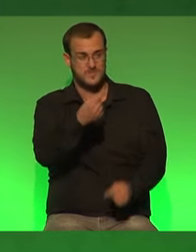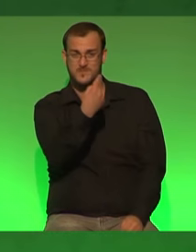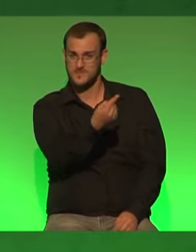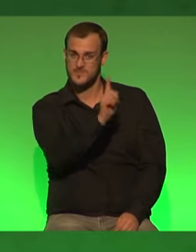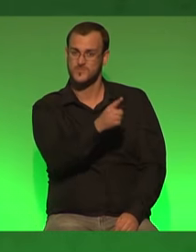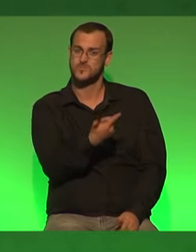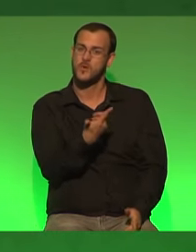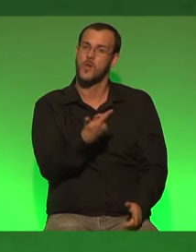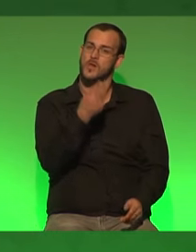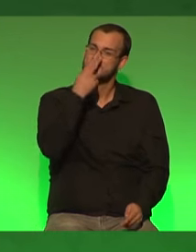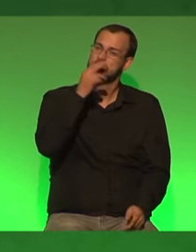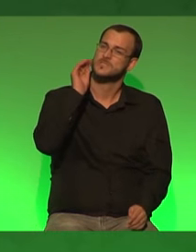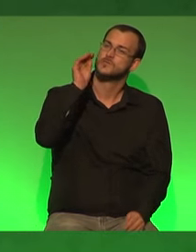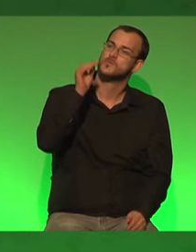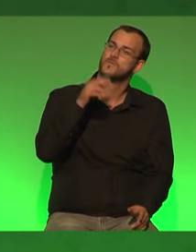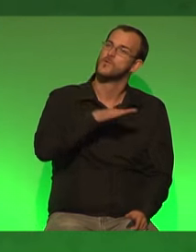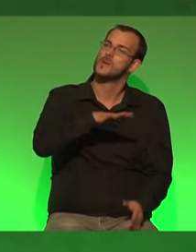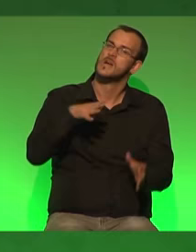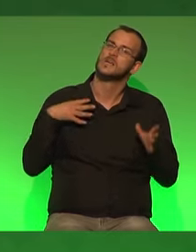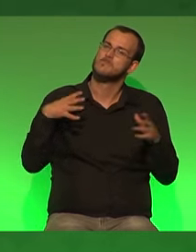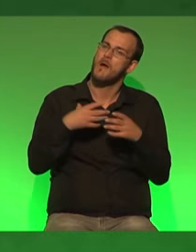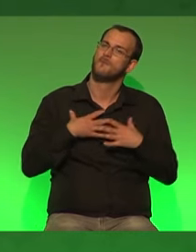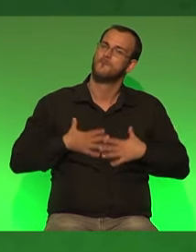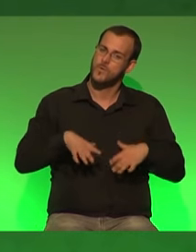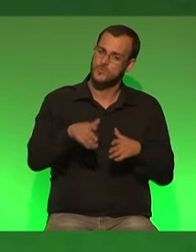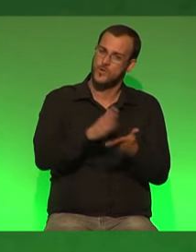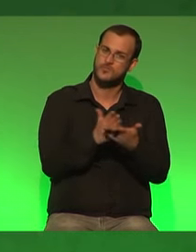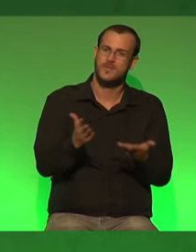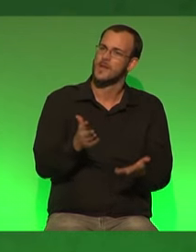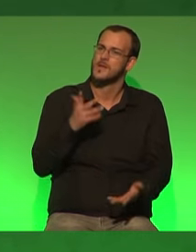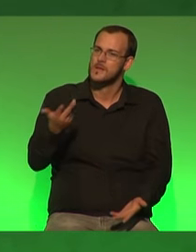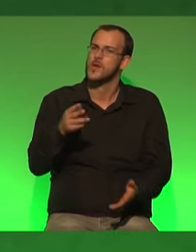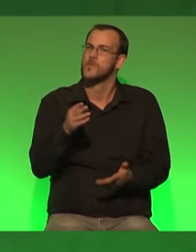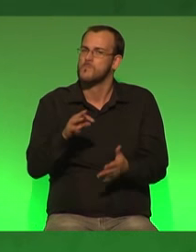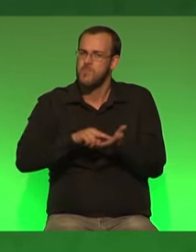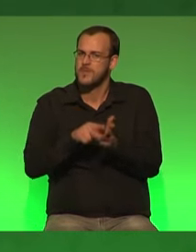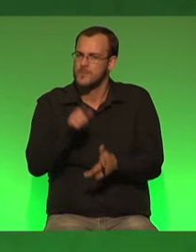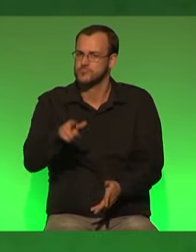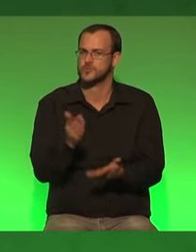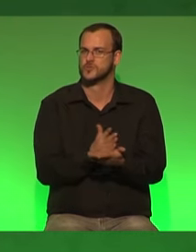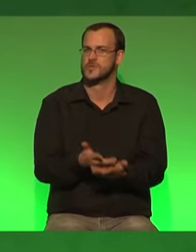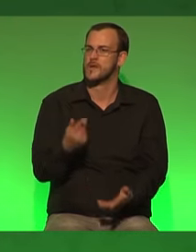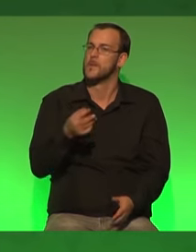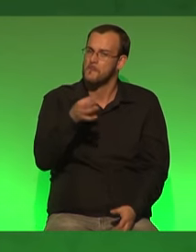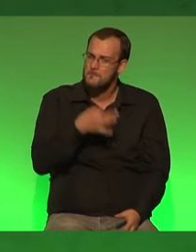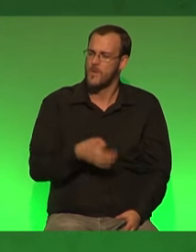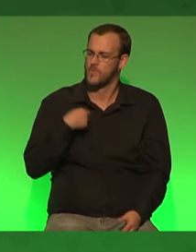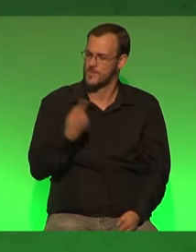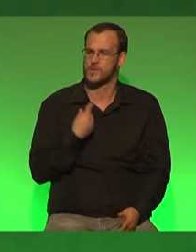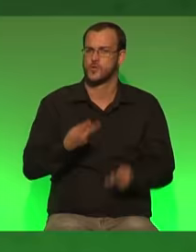gemeinwohlorientierte zukunft wohl aussehen kann dafür braucht es politiker dafür braucht es die grünen und dafür sollten wir uns auf den weg machen